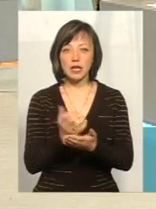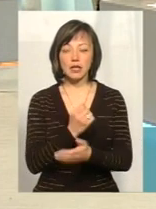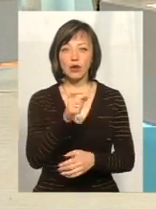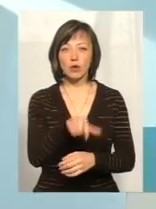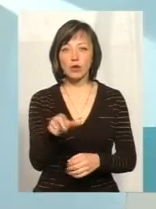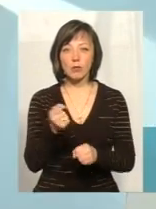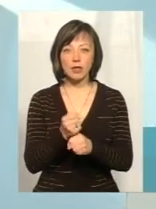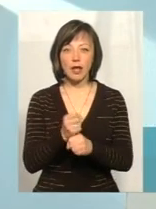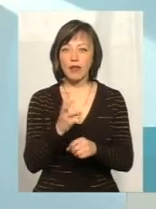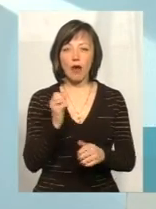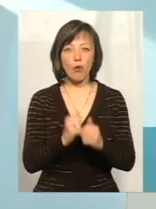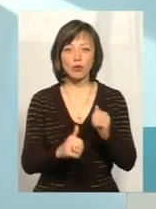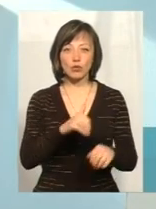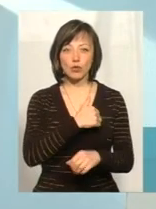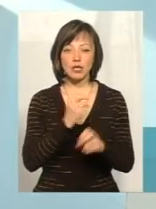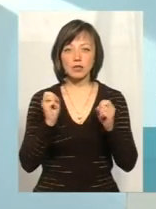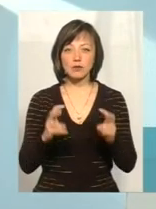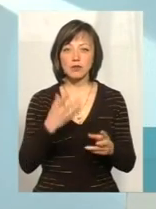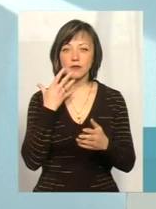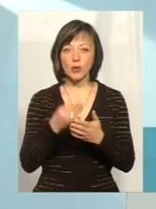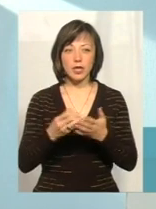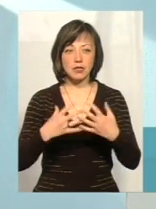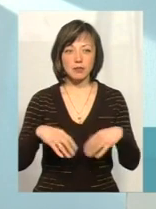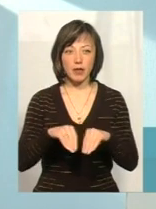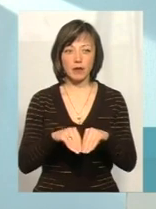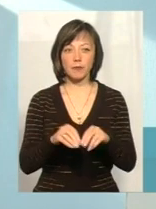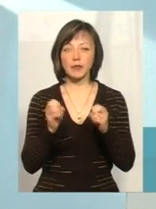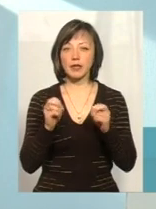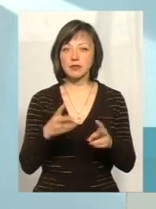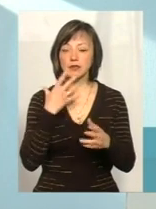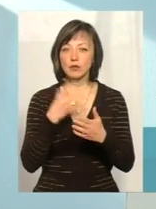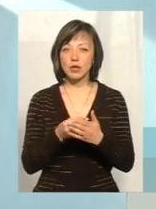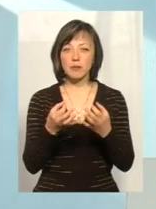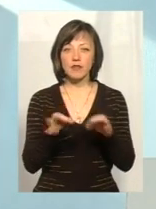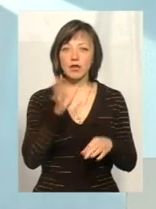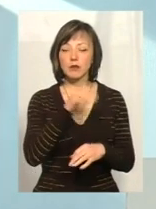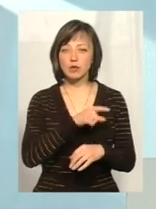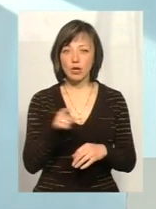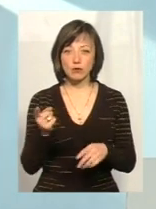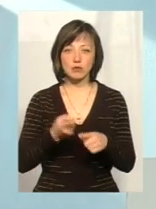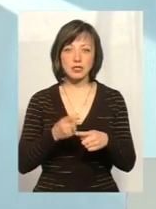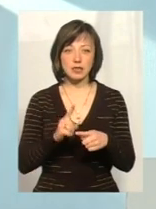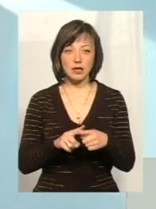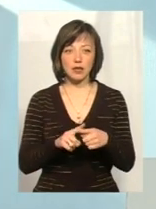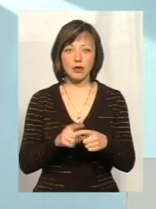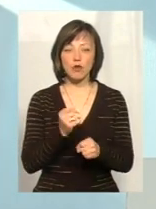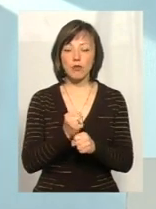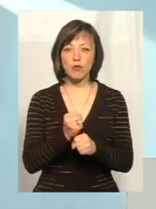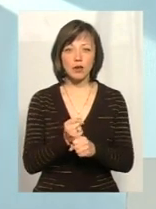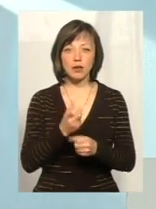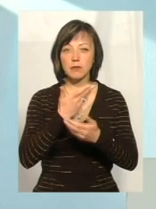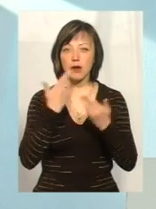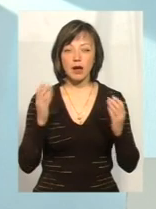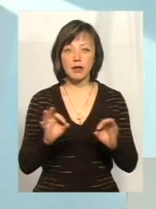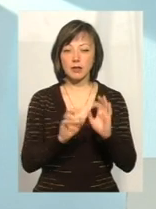працювати. Тому що не кожен хоче ризикувати своєю сім'єю, ризикувати своїм вільним часом. Тому що ця робота, вона не